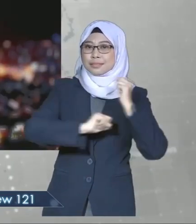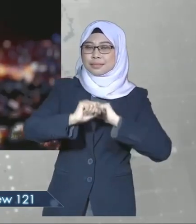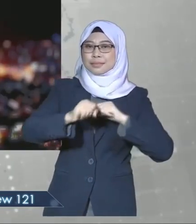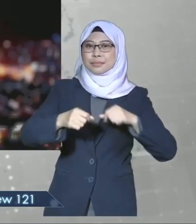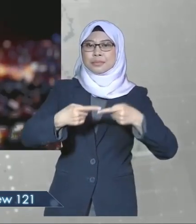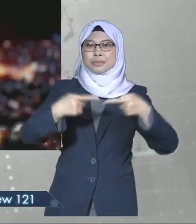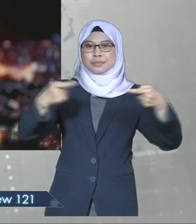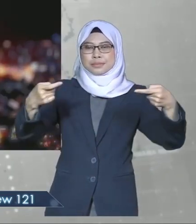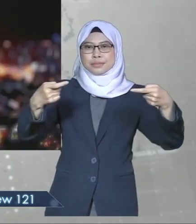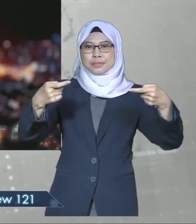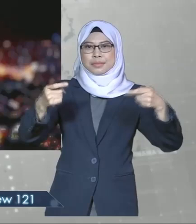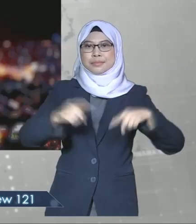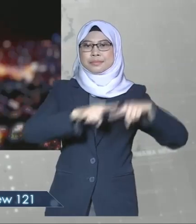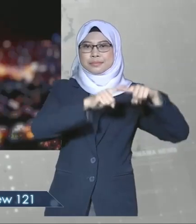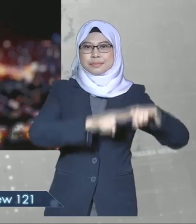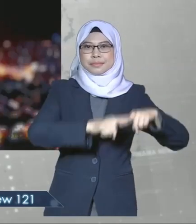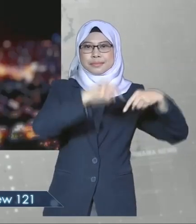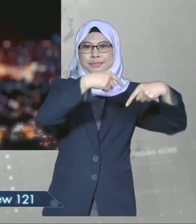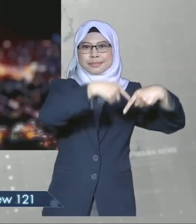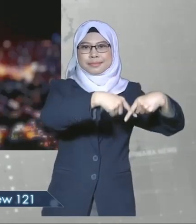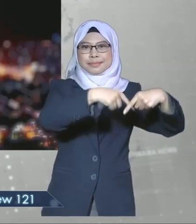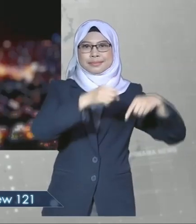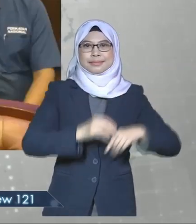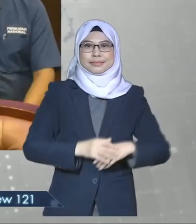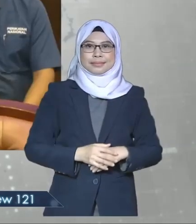keputusan sebaliknya terletak pada tangan UMNO.